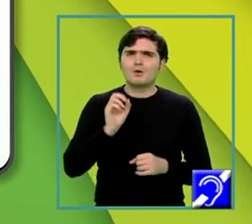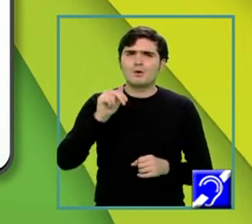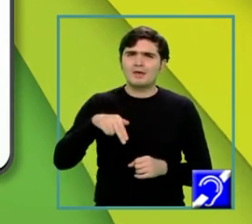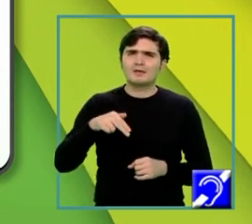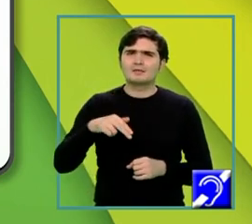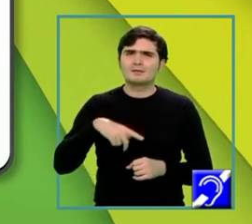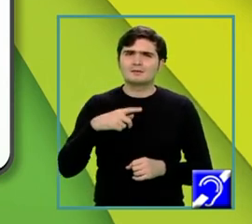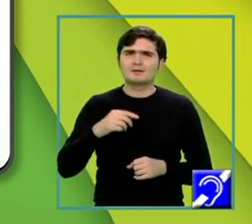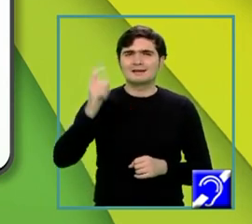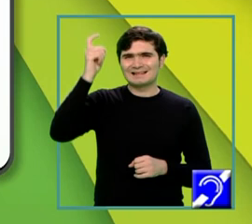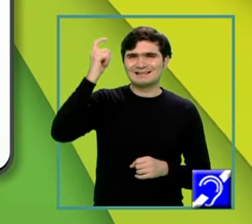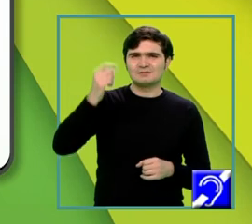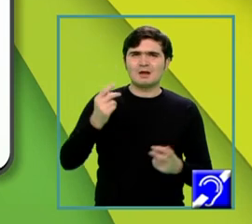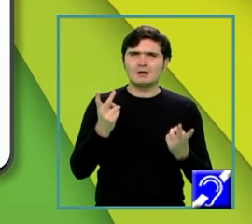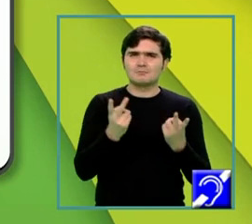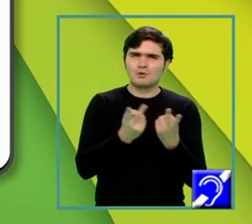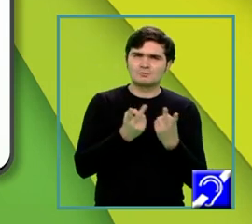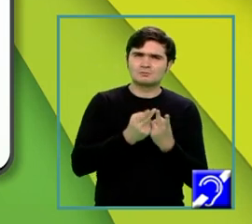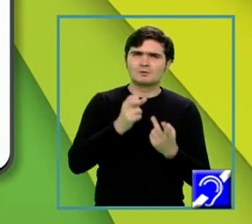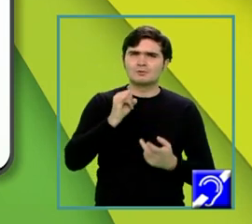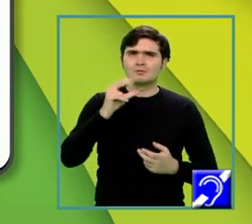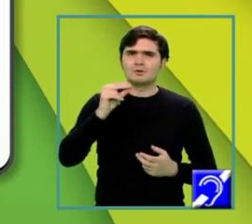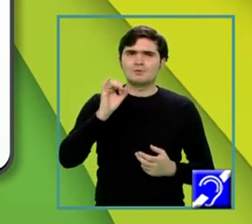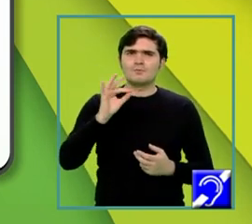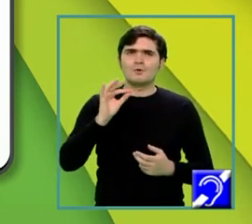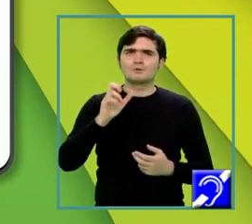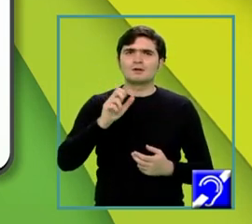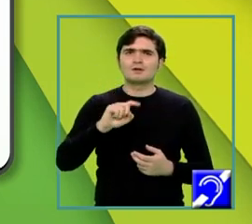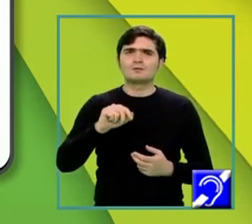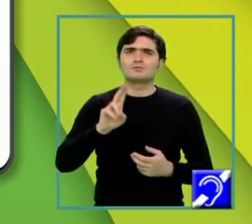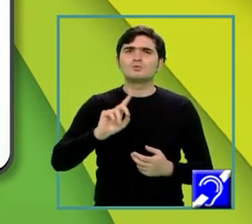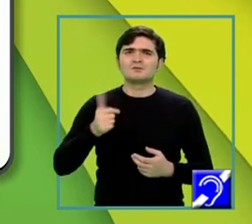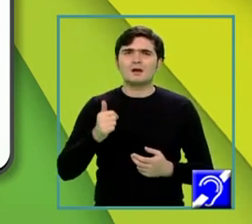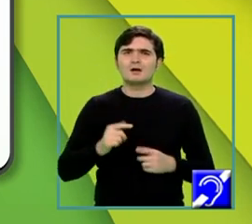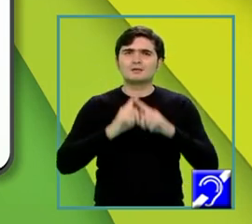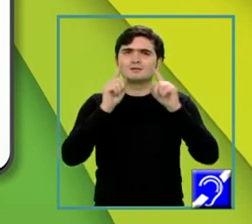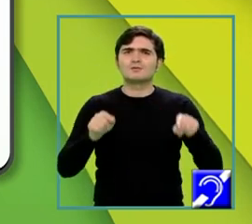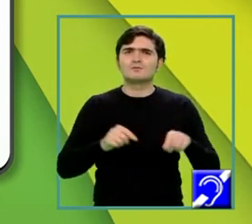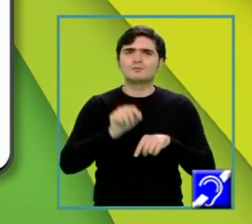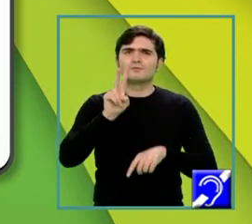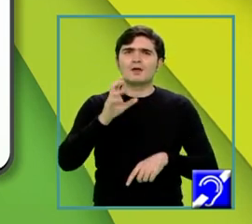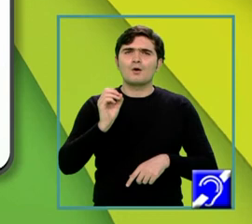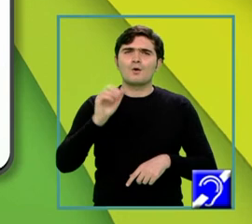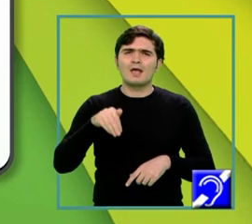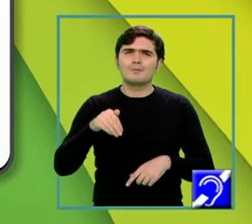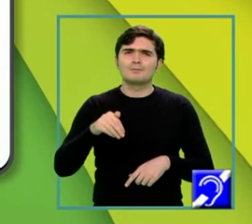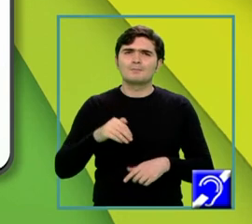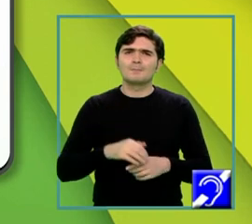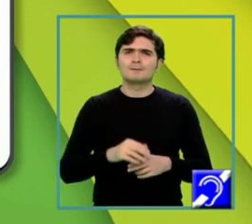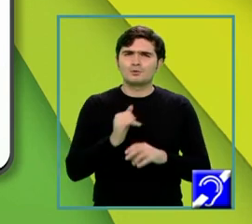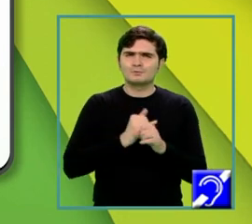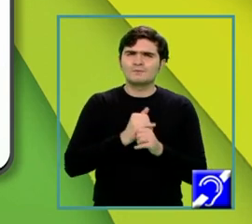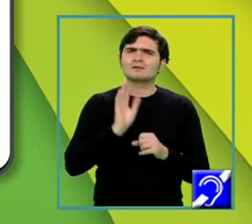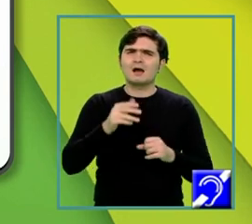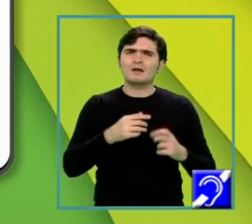înălțimea corespunzătoarei ipotenuzei în triunghiul dreptunghic VOM. VOM, observați cu